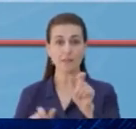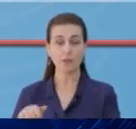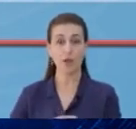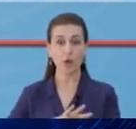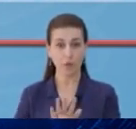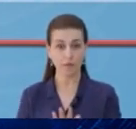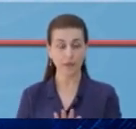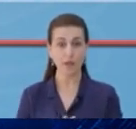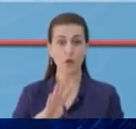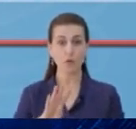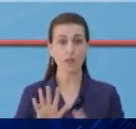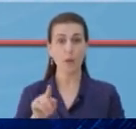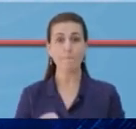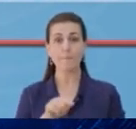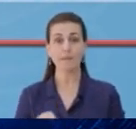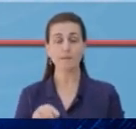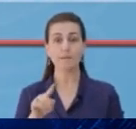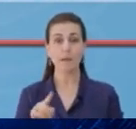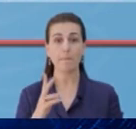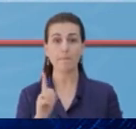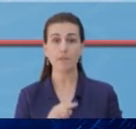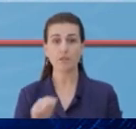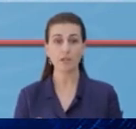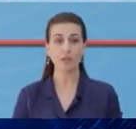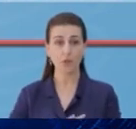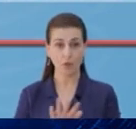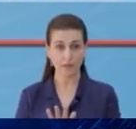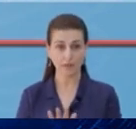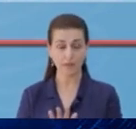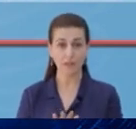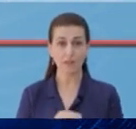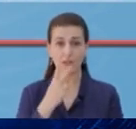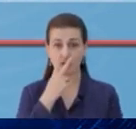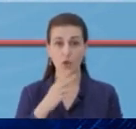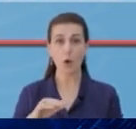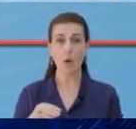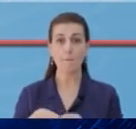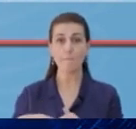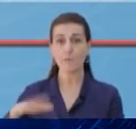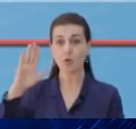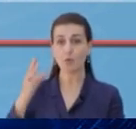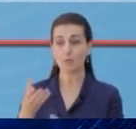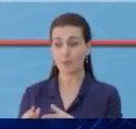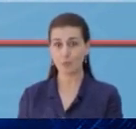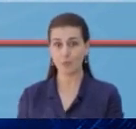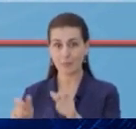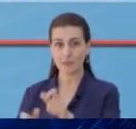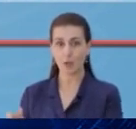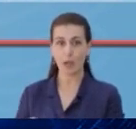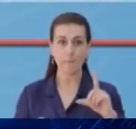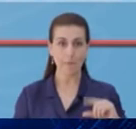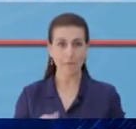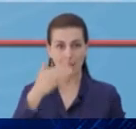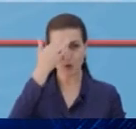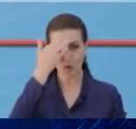% e totalit të të prekurve persona aktiv me COVID-19 dhe sitë shiet, përcindja të të shëruarve është me lartë sa atyre që